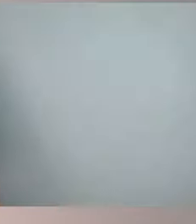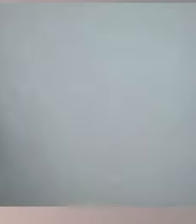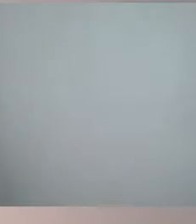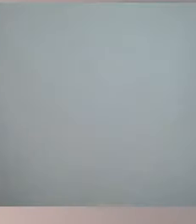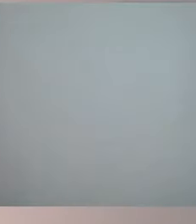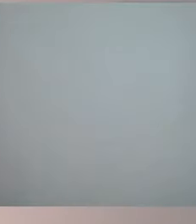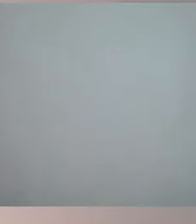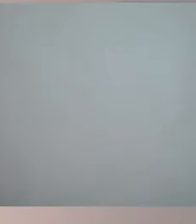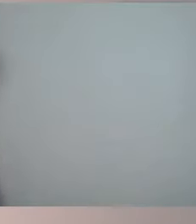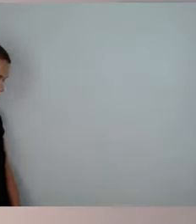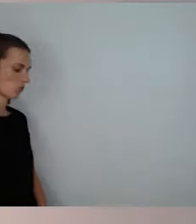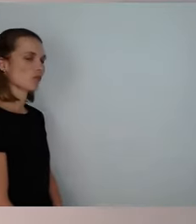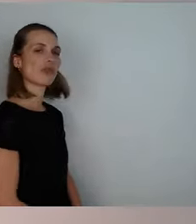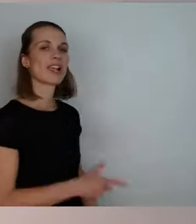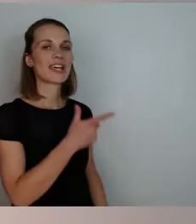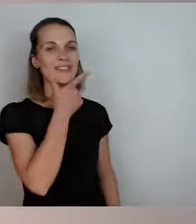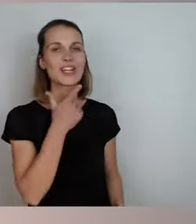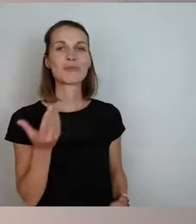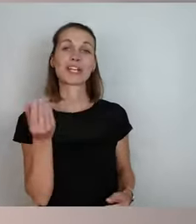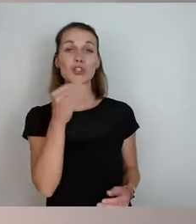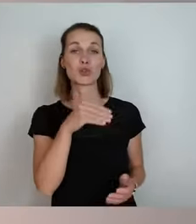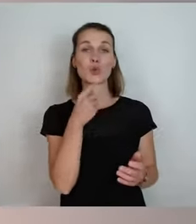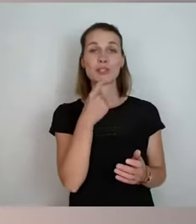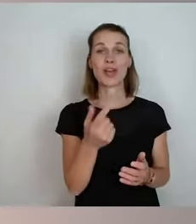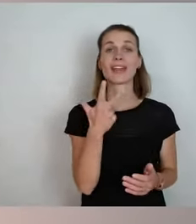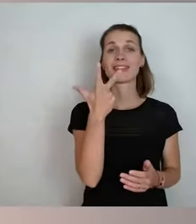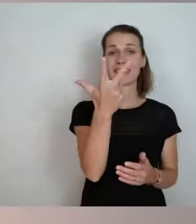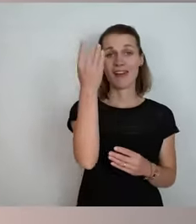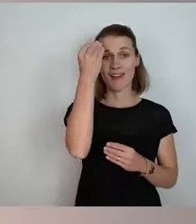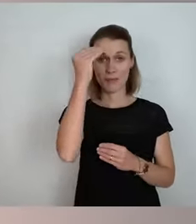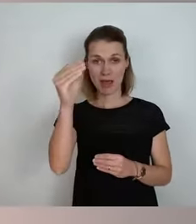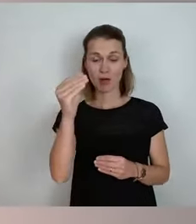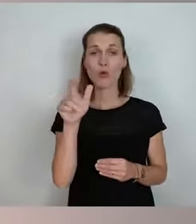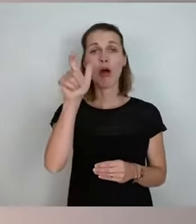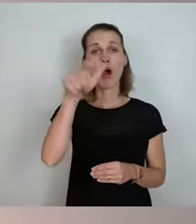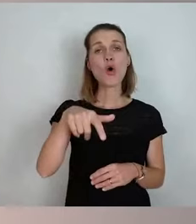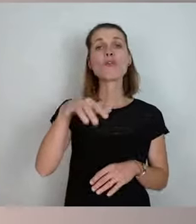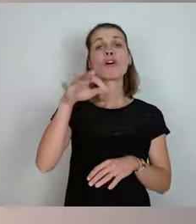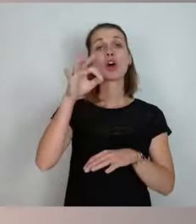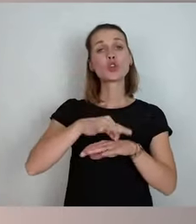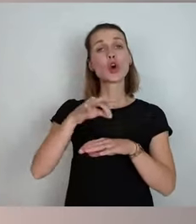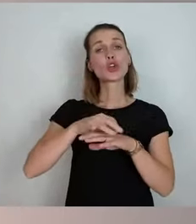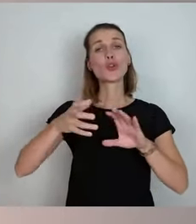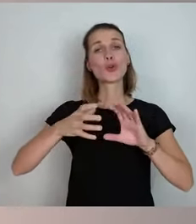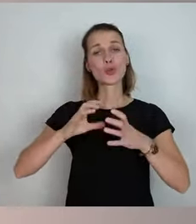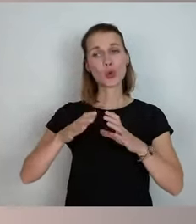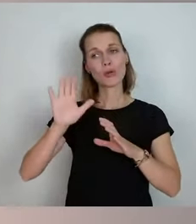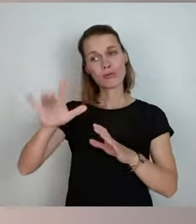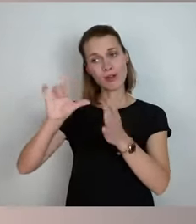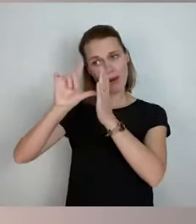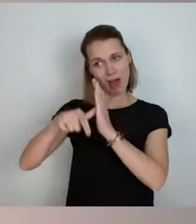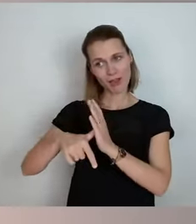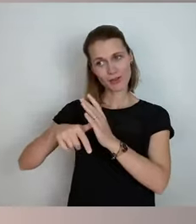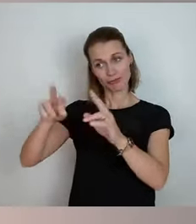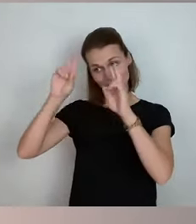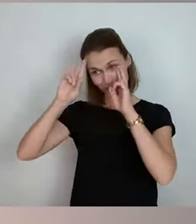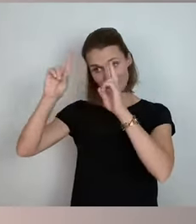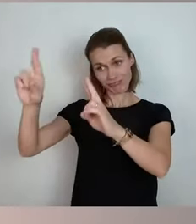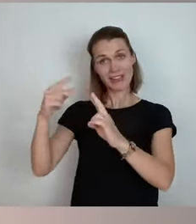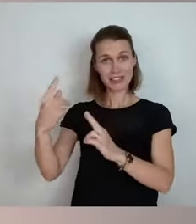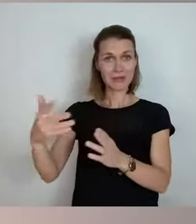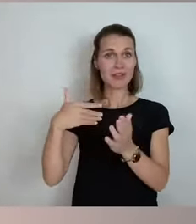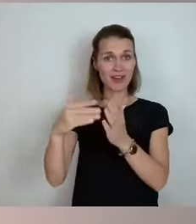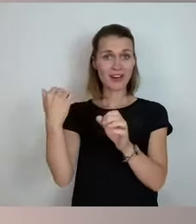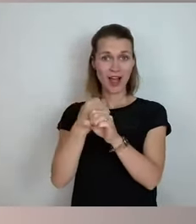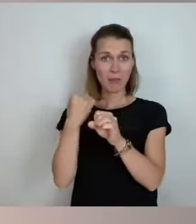erstmal, Dr. Schröder, erstmal meine Anerkennung für deine Leistung, dass du weitermachst mit deiner Tochter.